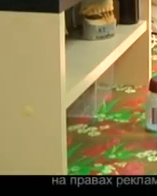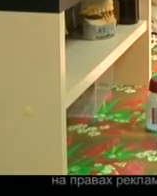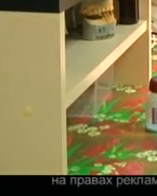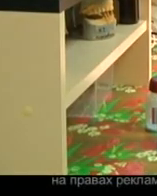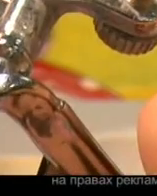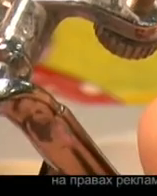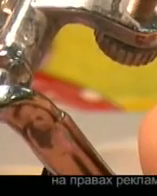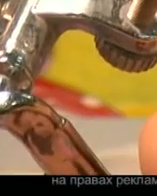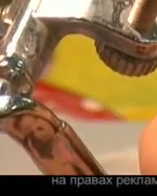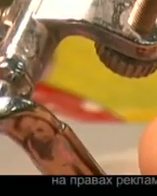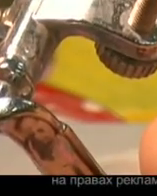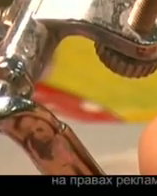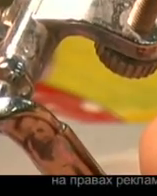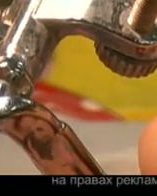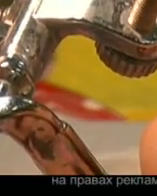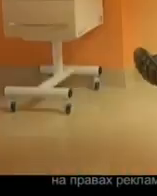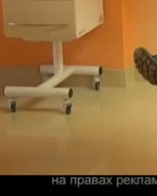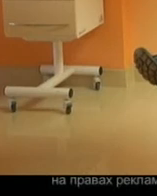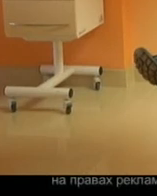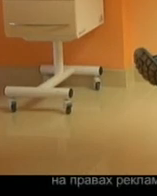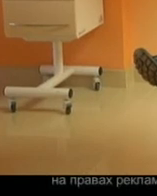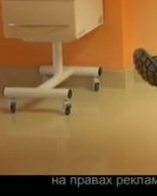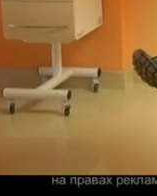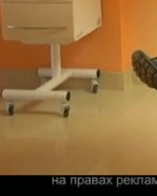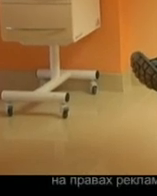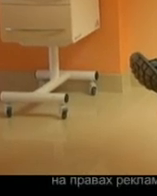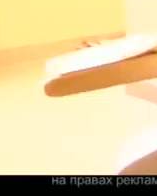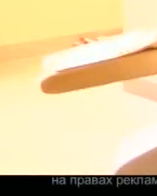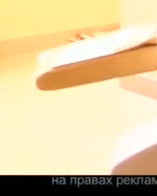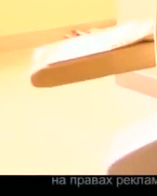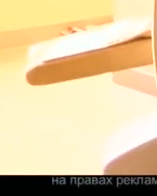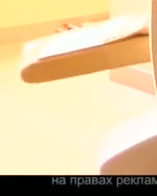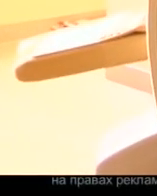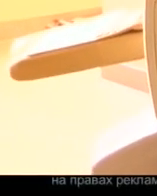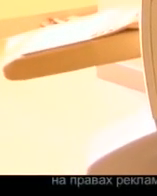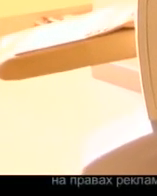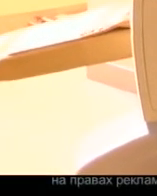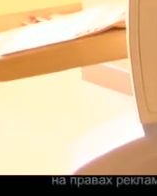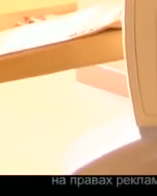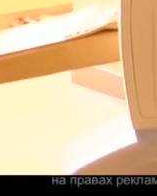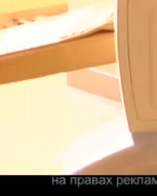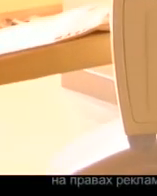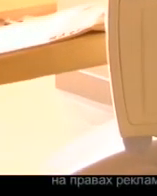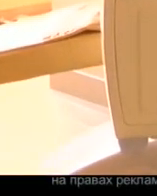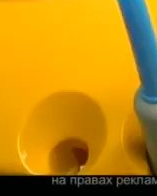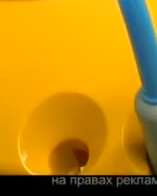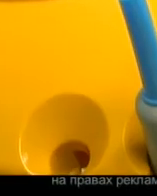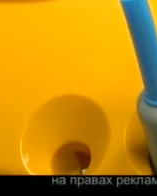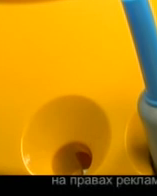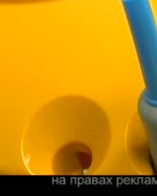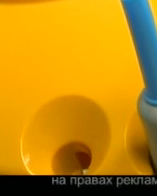усі види стоматологічних послуг. Лікарі зі стажем роботи не менше п'яти років. Власна лабораторія, новітні інструменти та матеріали,